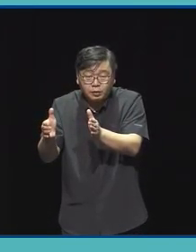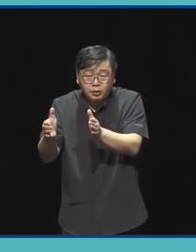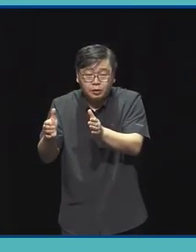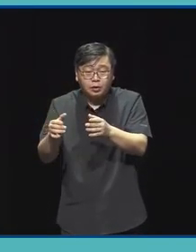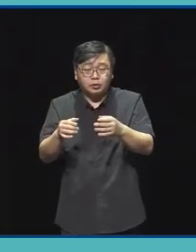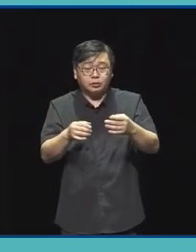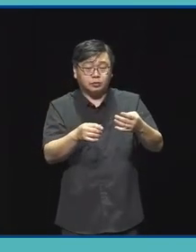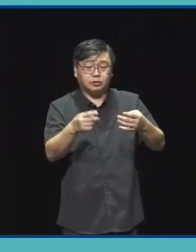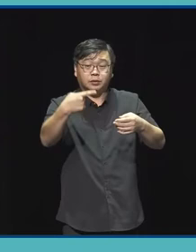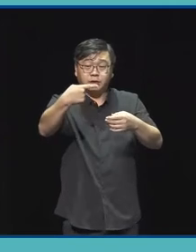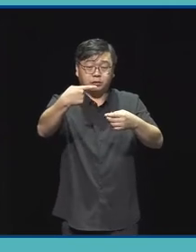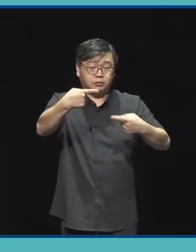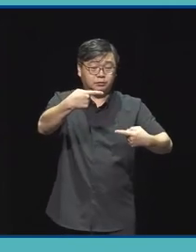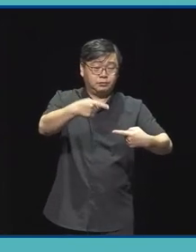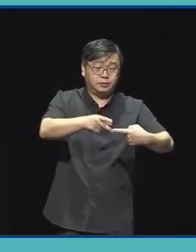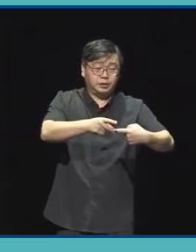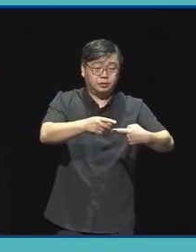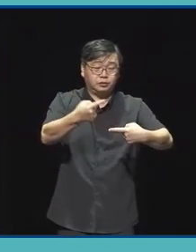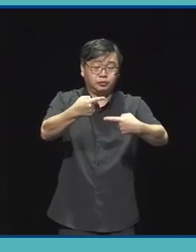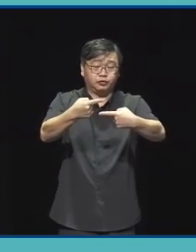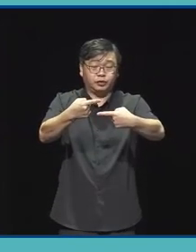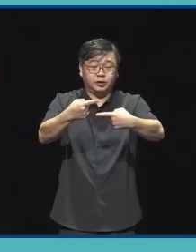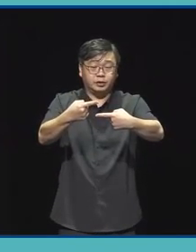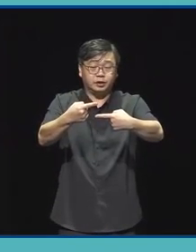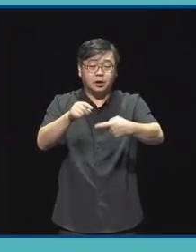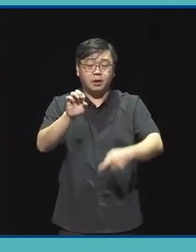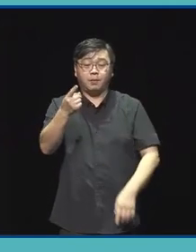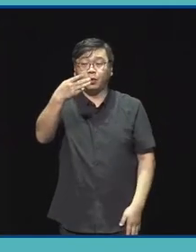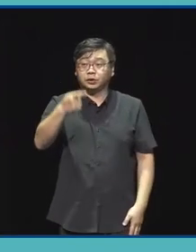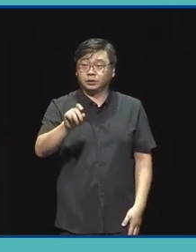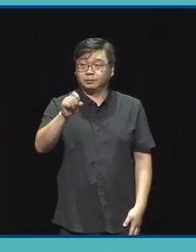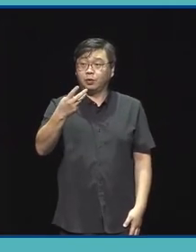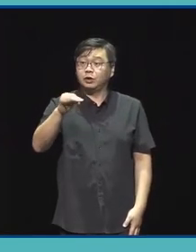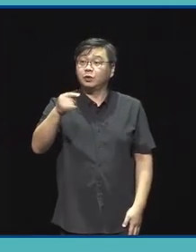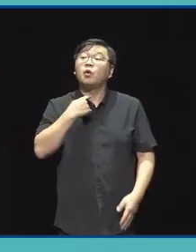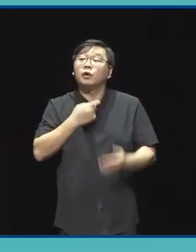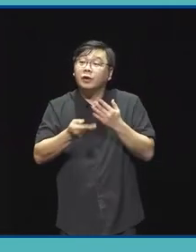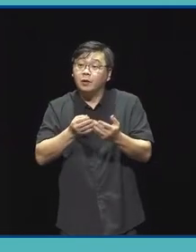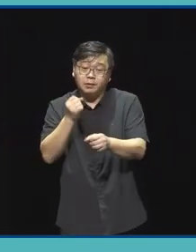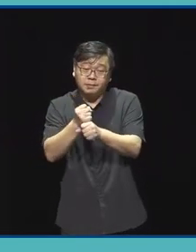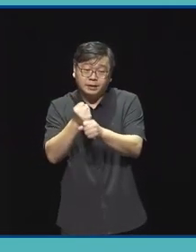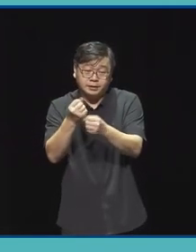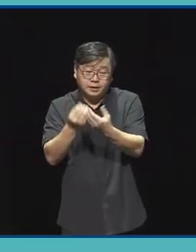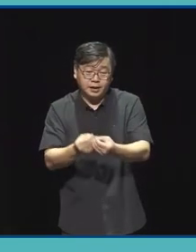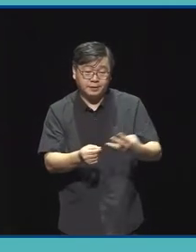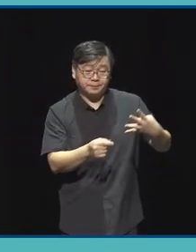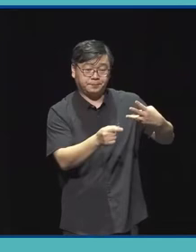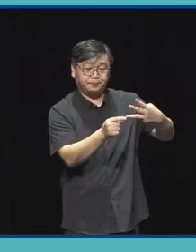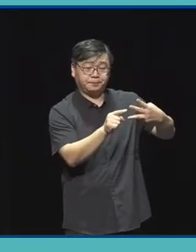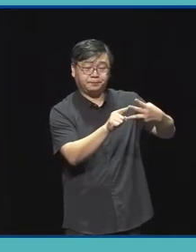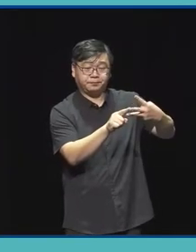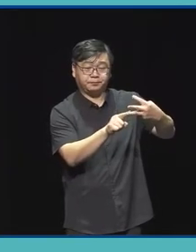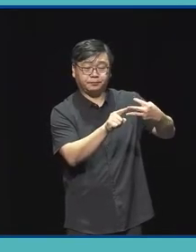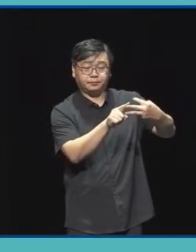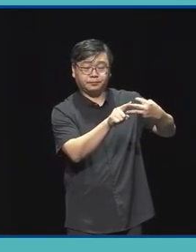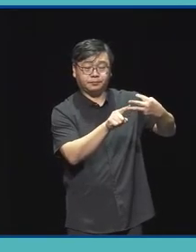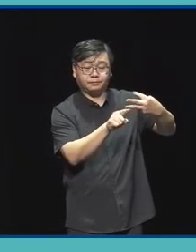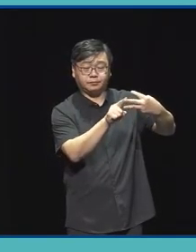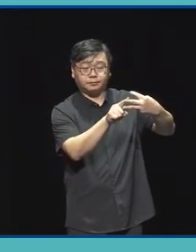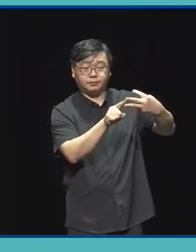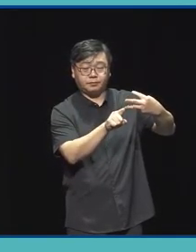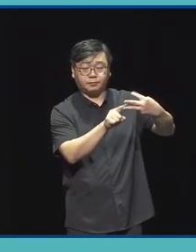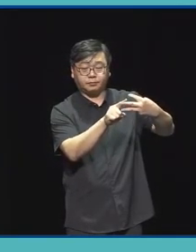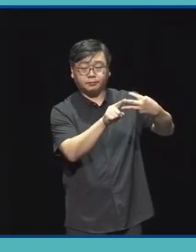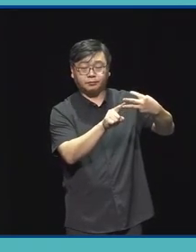대한 포트폴리오 등을 지출해 주시면 되고요 유형 2와 3은 이 부분에서 필수적인 부분이 실질적으로 작품이 바로